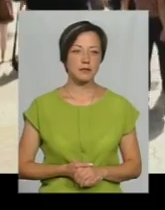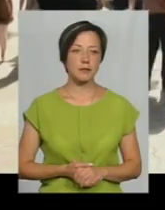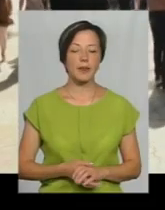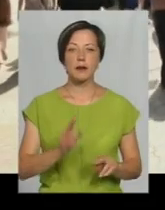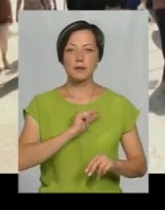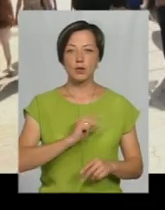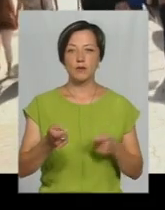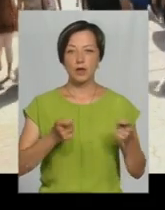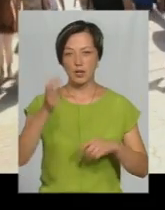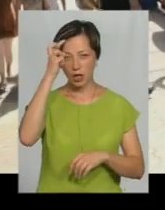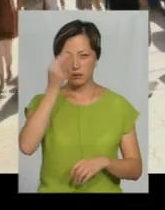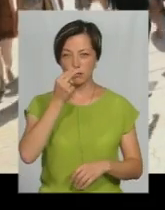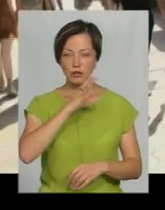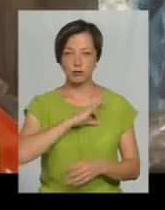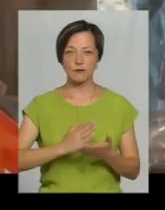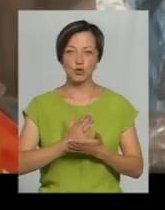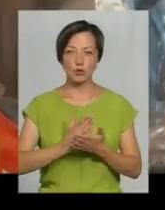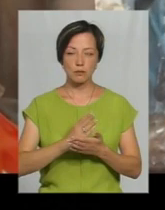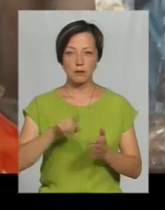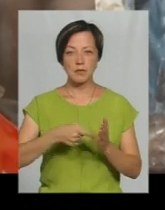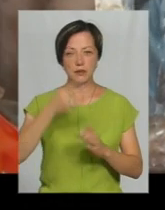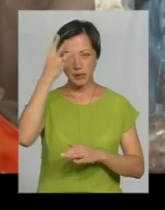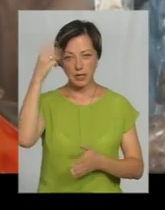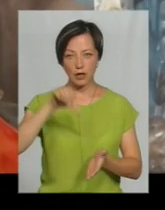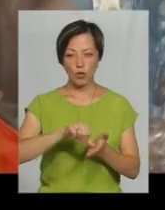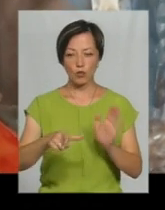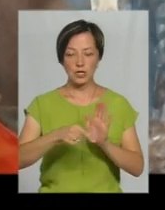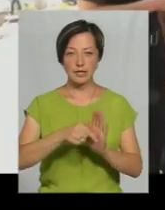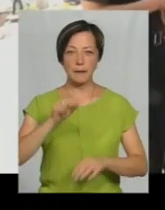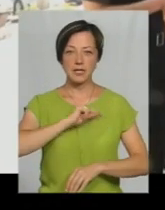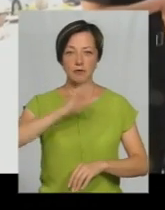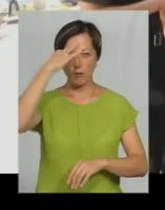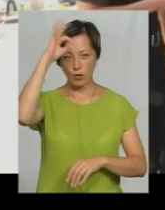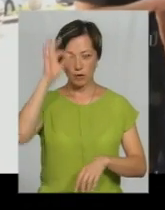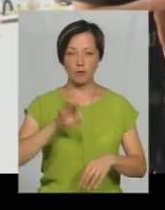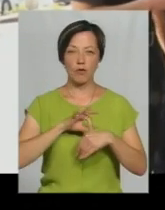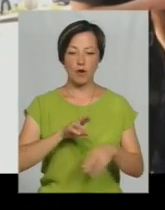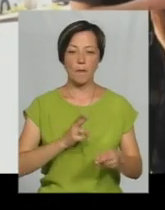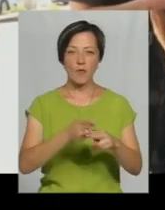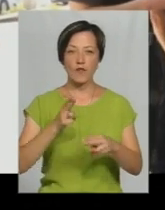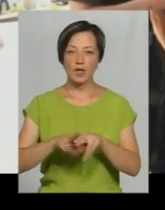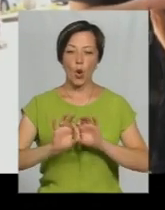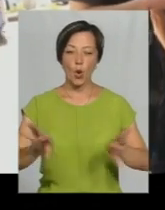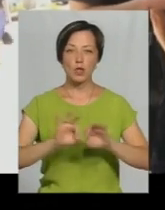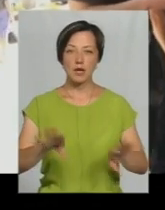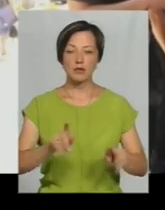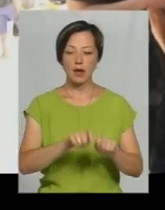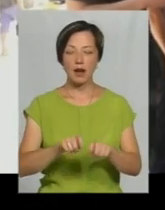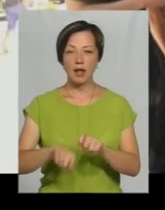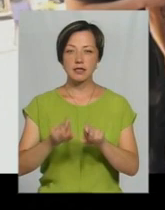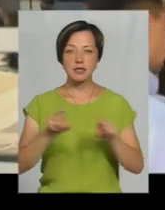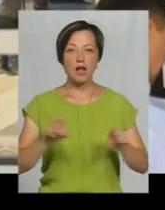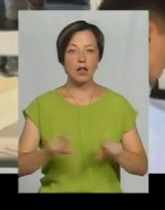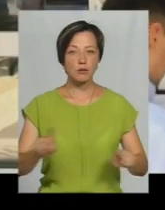Співробітники управління Держпродспоживслужби у місті Хмельницькому за участю працівників поліції міста проводять профілактично роз'яснювальний рейд з закладами швидкого